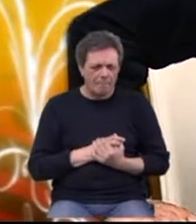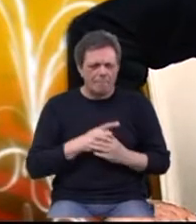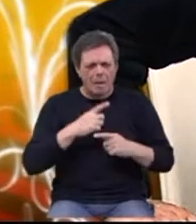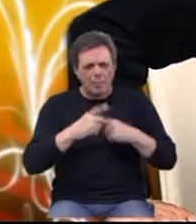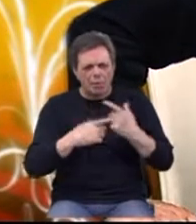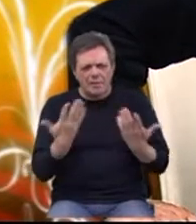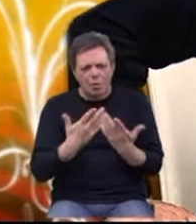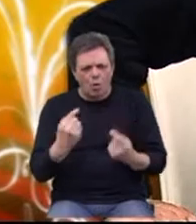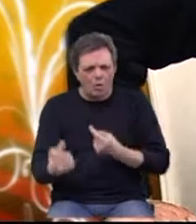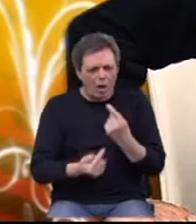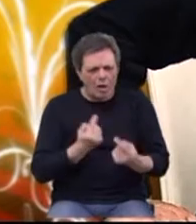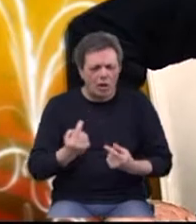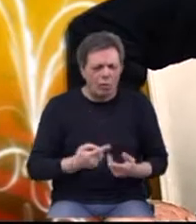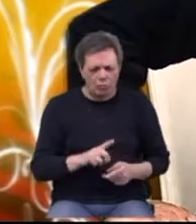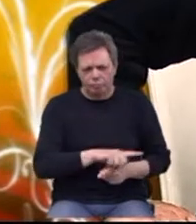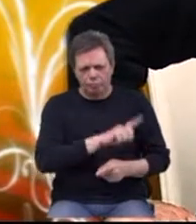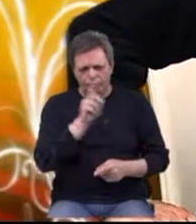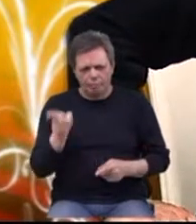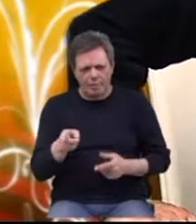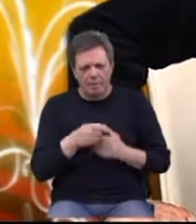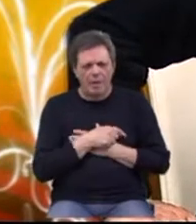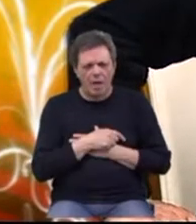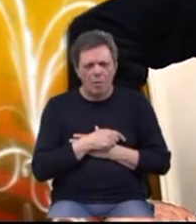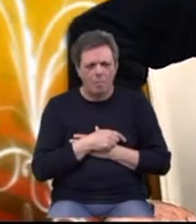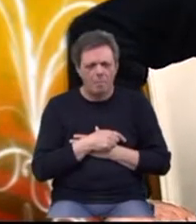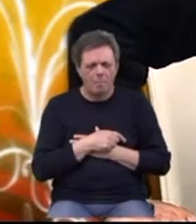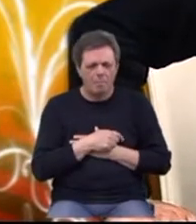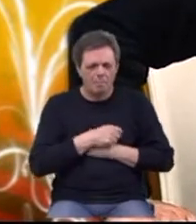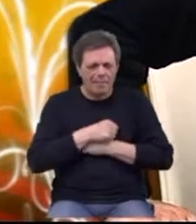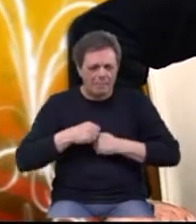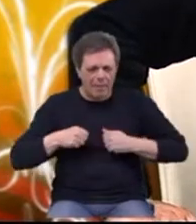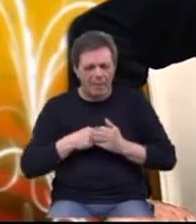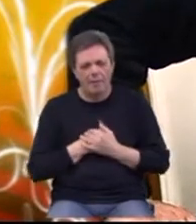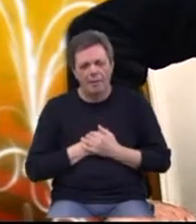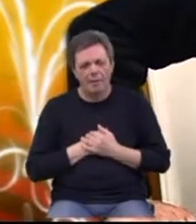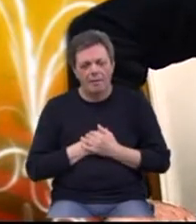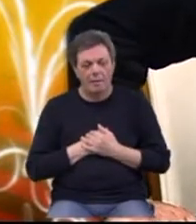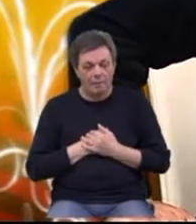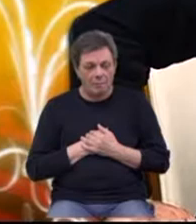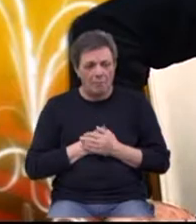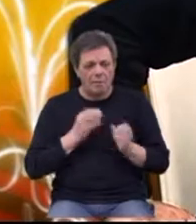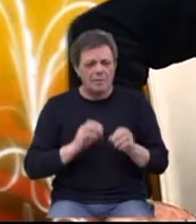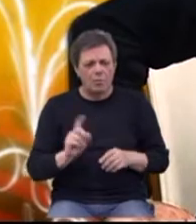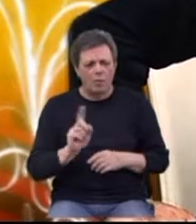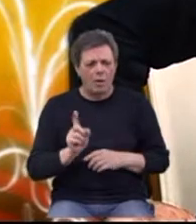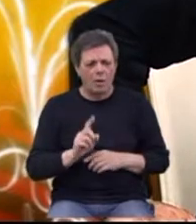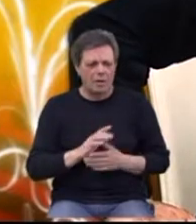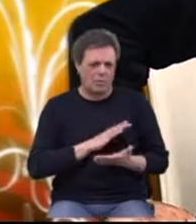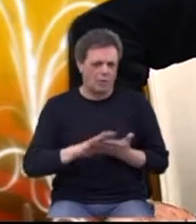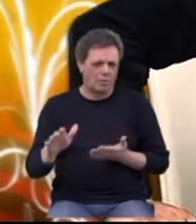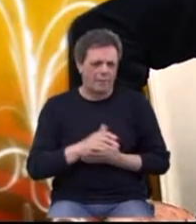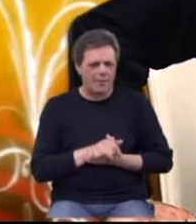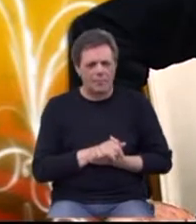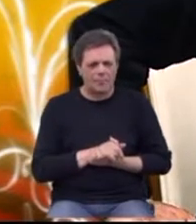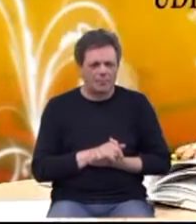dešavaju tijekom debljine, sasvim sigurno nisu jednostavni.